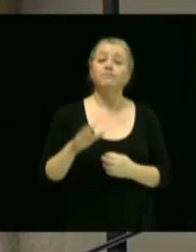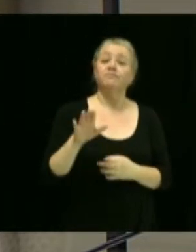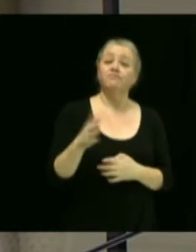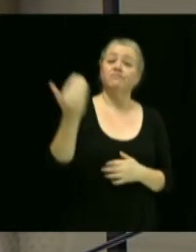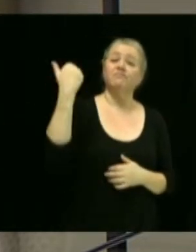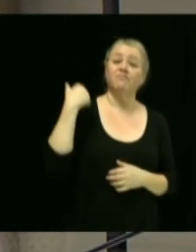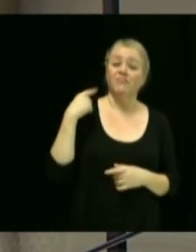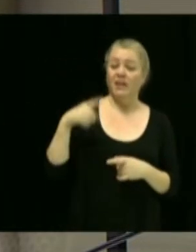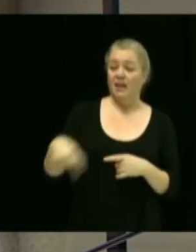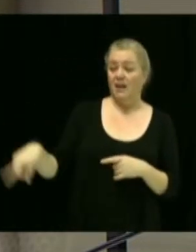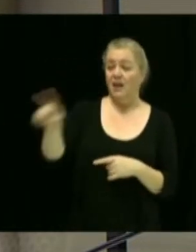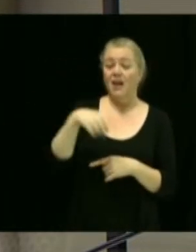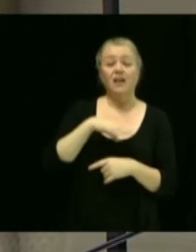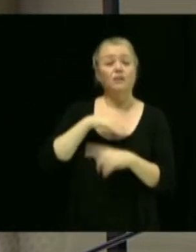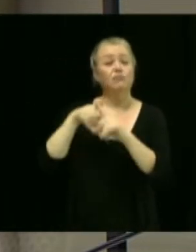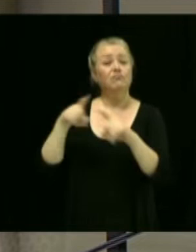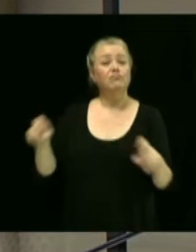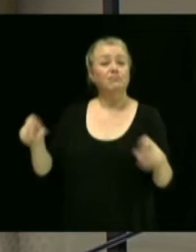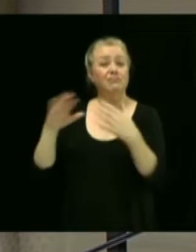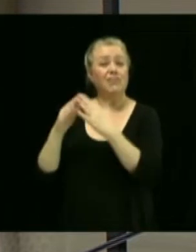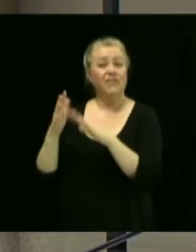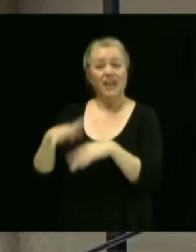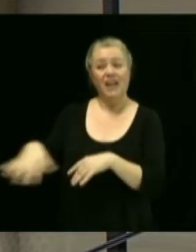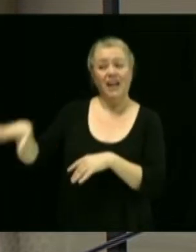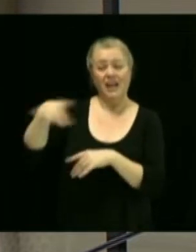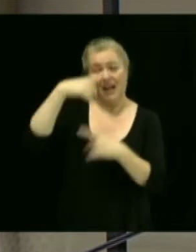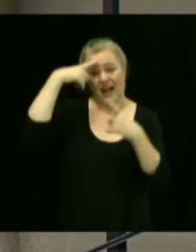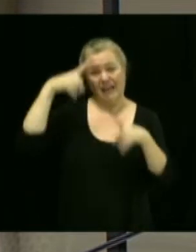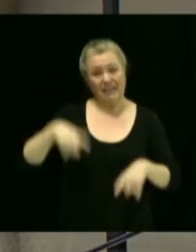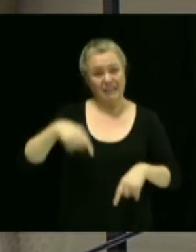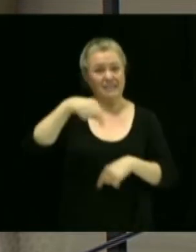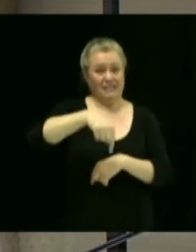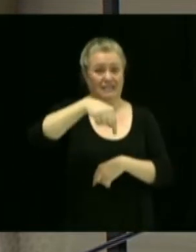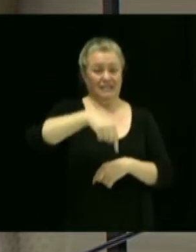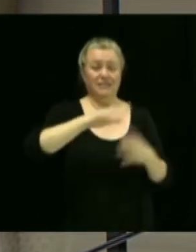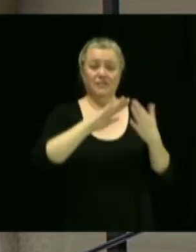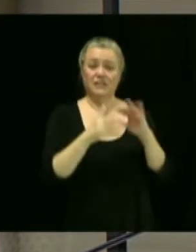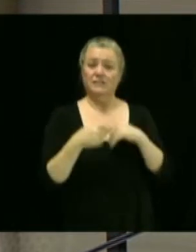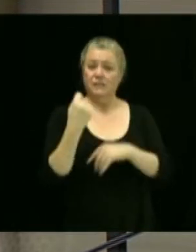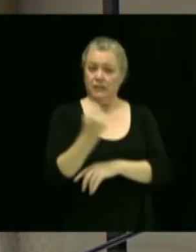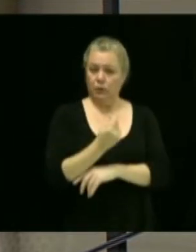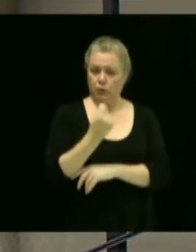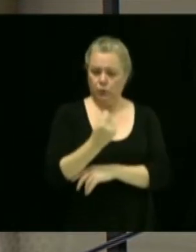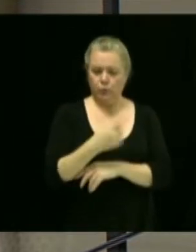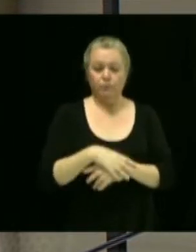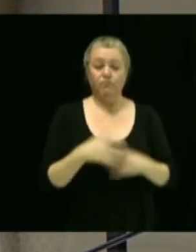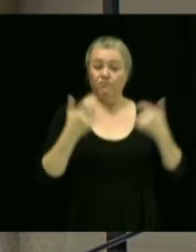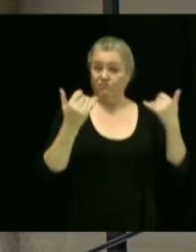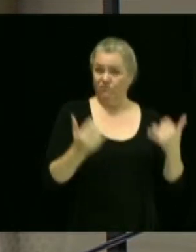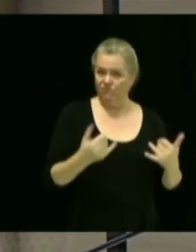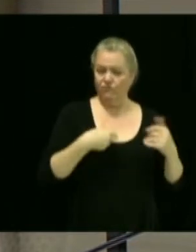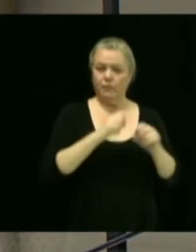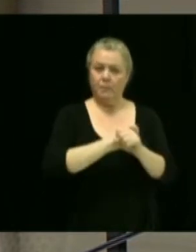ont des ententes de loisirs avec la ville de Victoriaville. Alors, suite à la période de pandémie, certains services n'ont pu être offerts. Alors, il y a eu